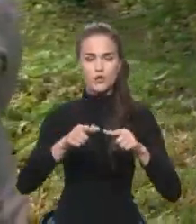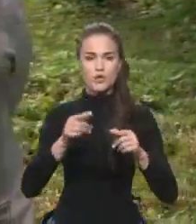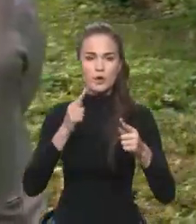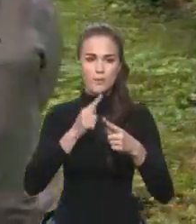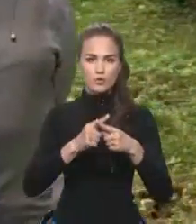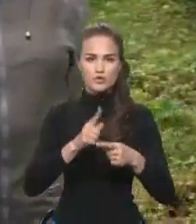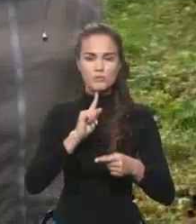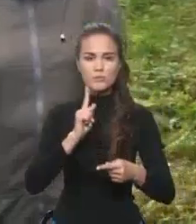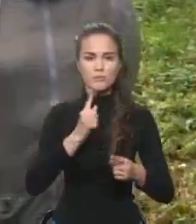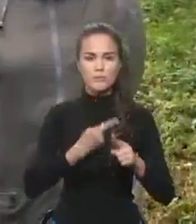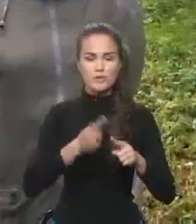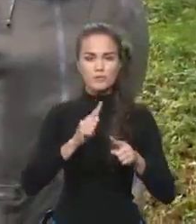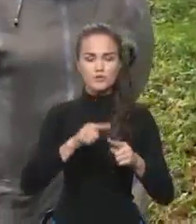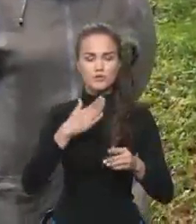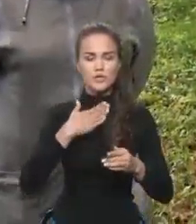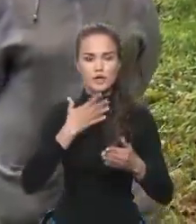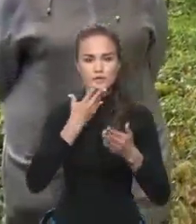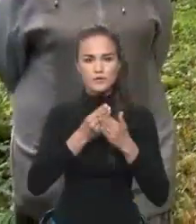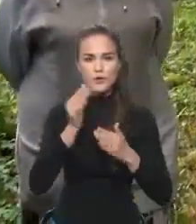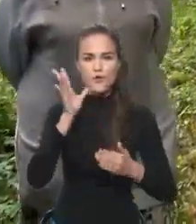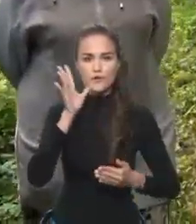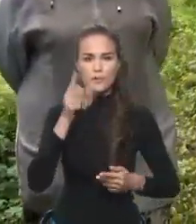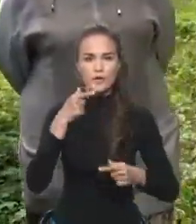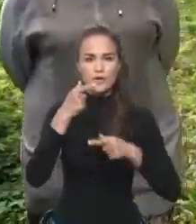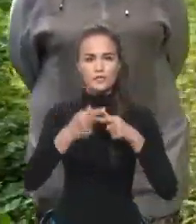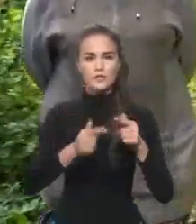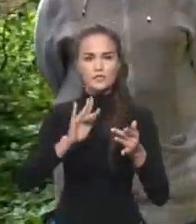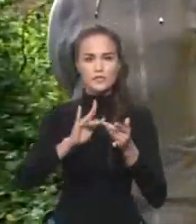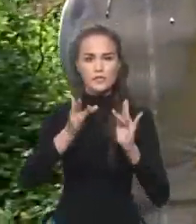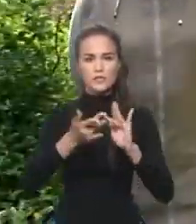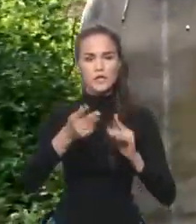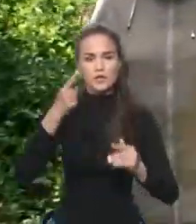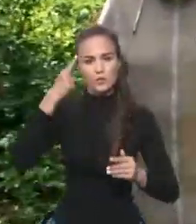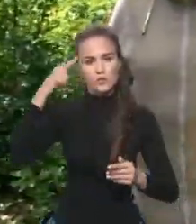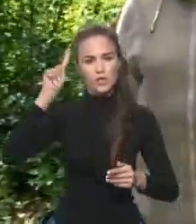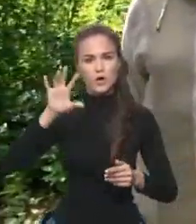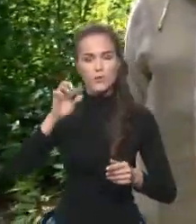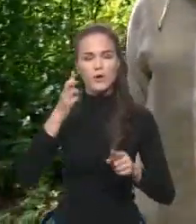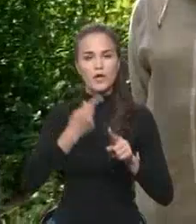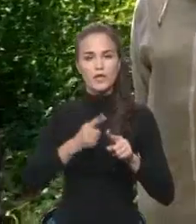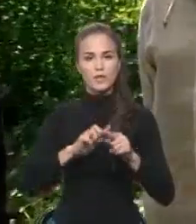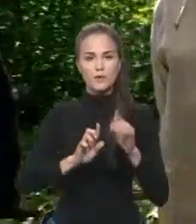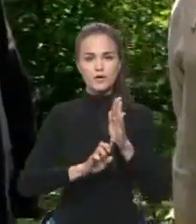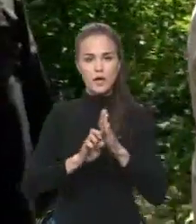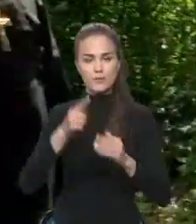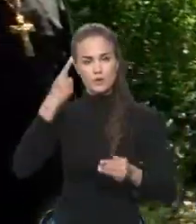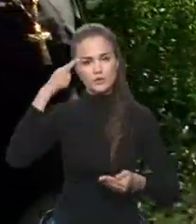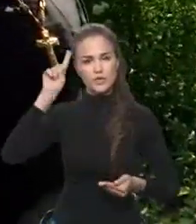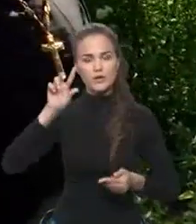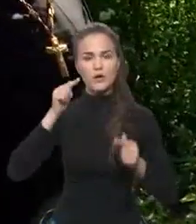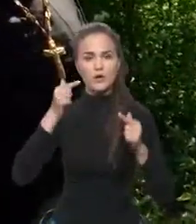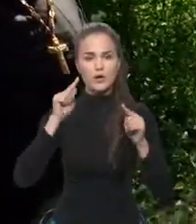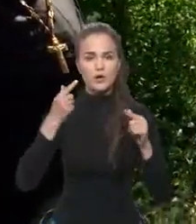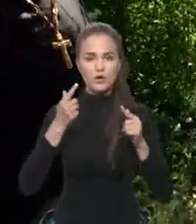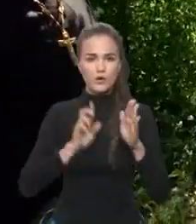потому что я в свое время через интернет узнала об этом храме Узнала о его восстановлении Ну